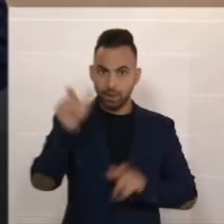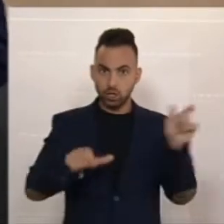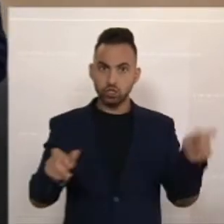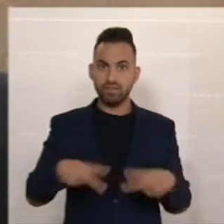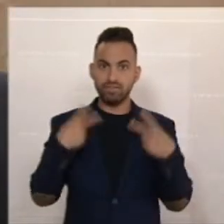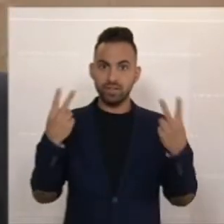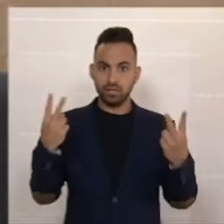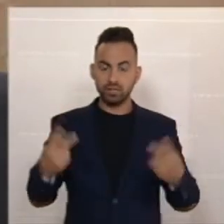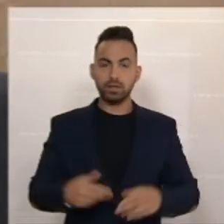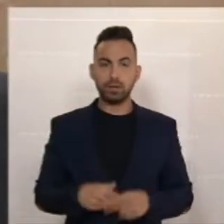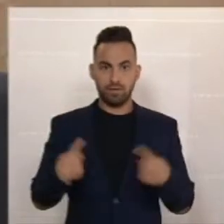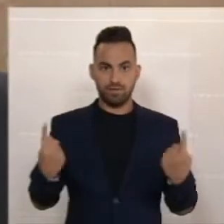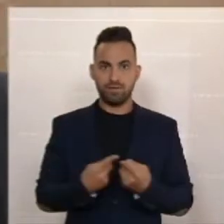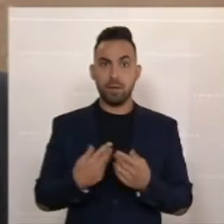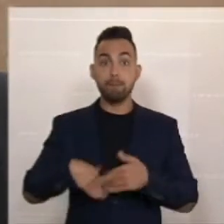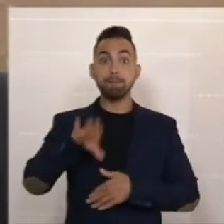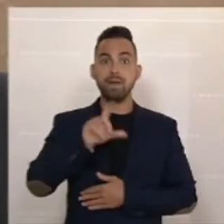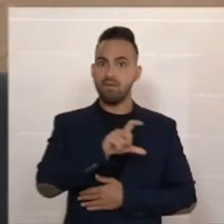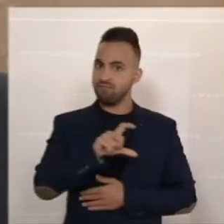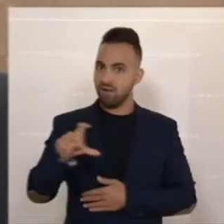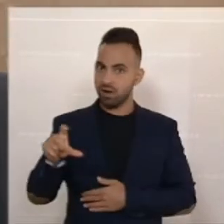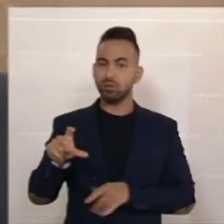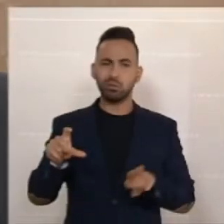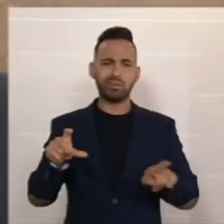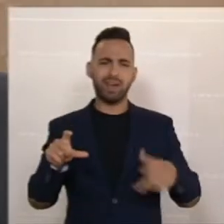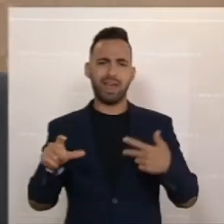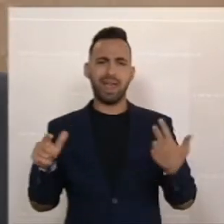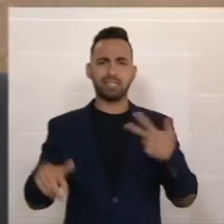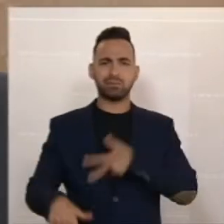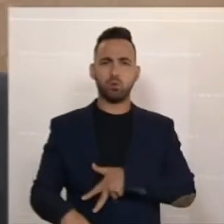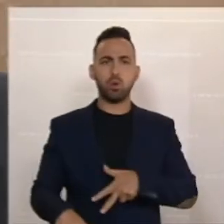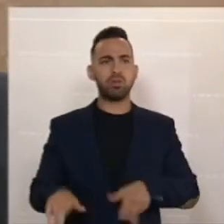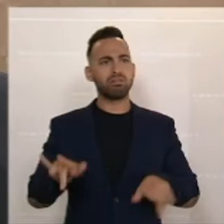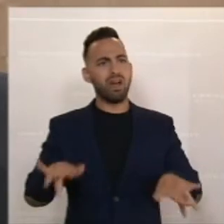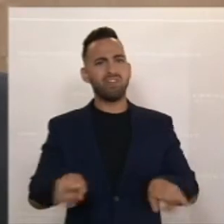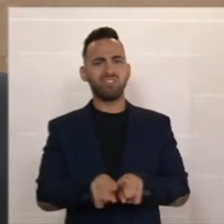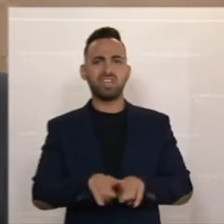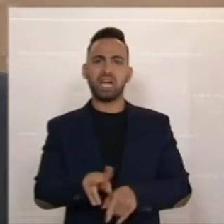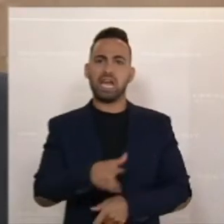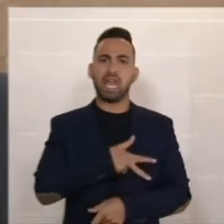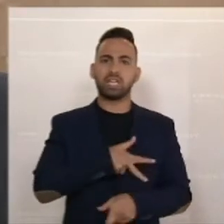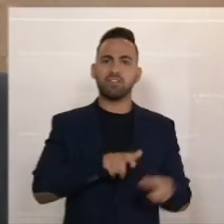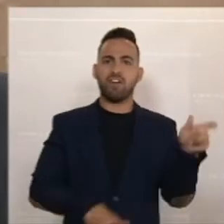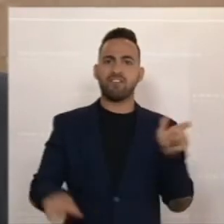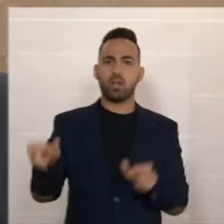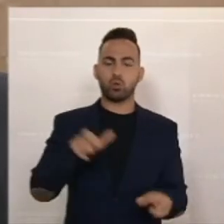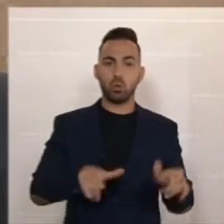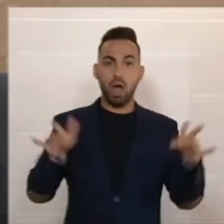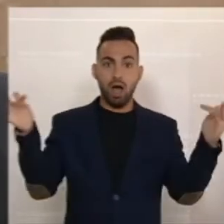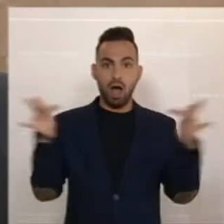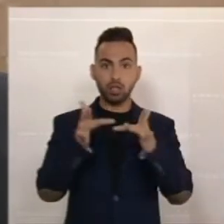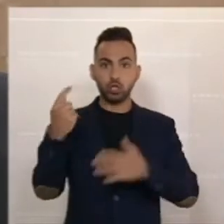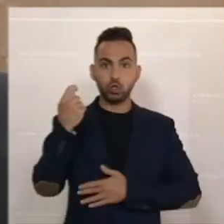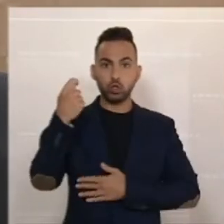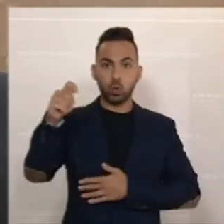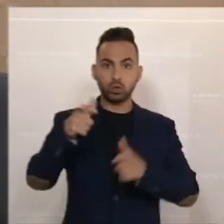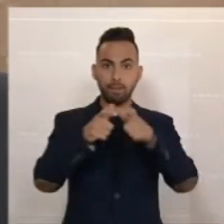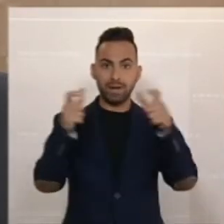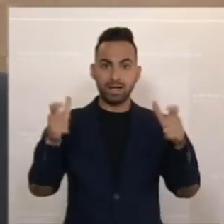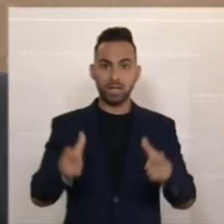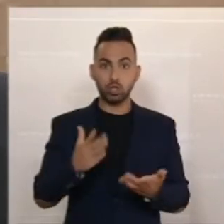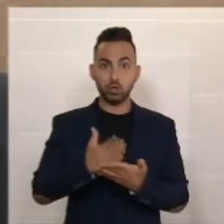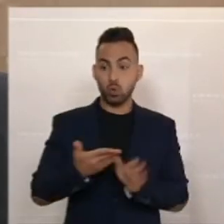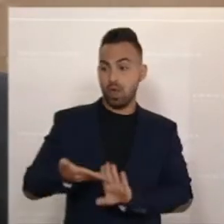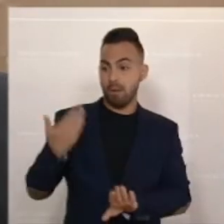haben mehrfach, und das ist die Realitätsverweigerung der SPÖ, Antiteuerungspakete beschlossen, schon zu Beginn des